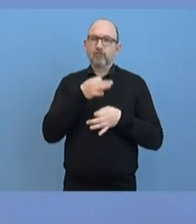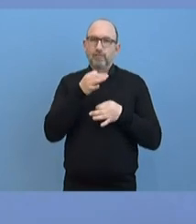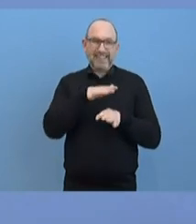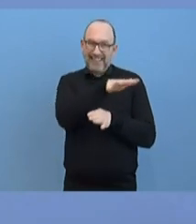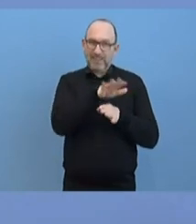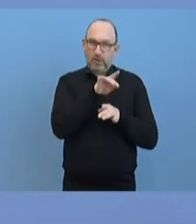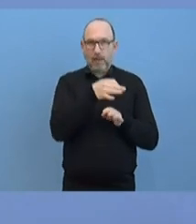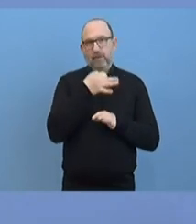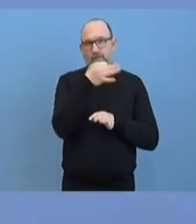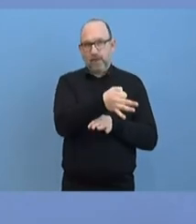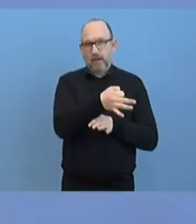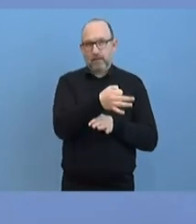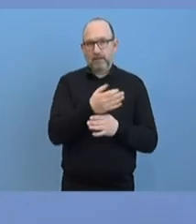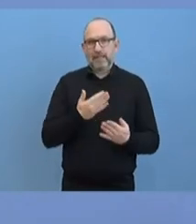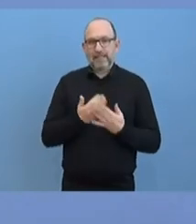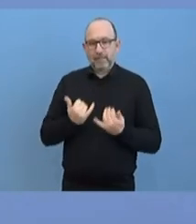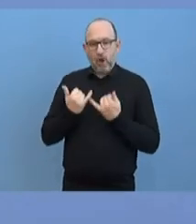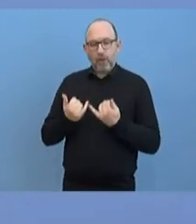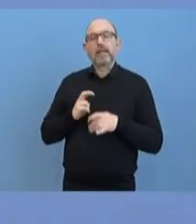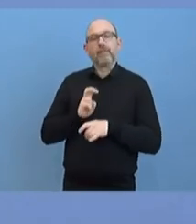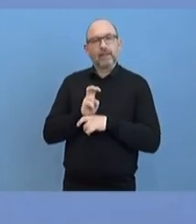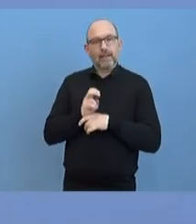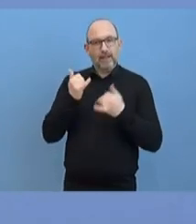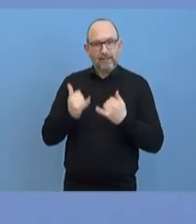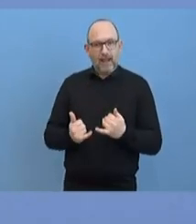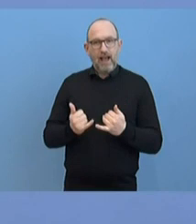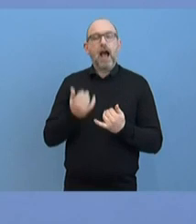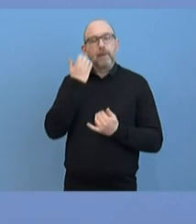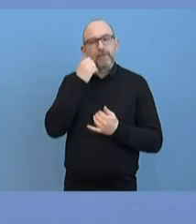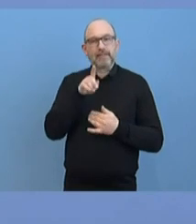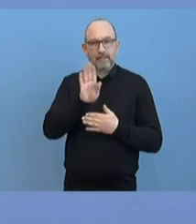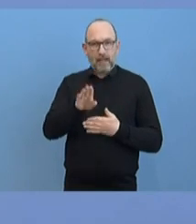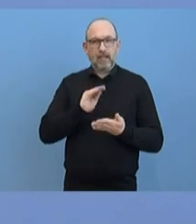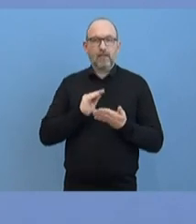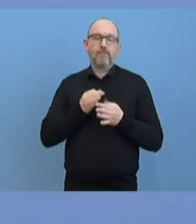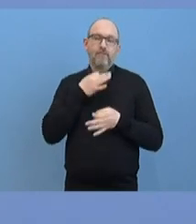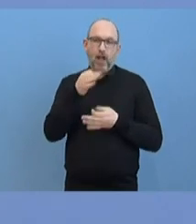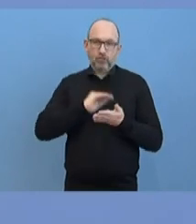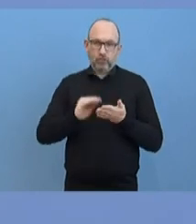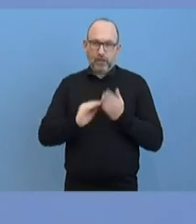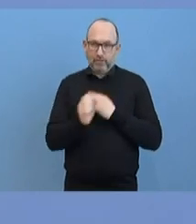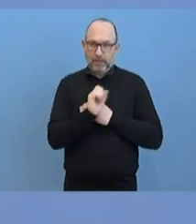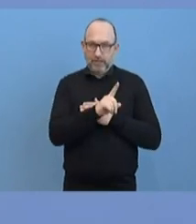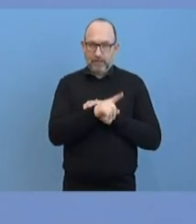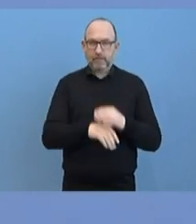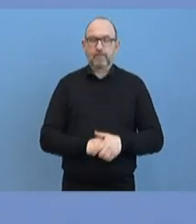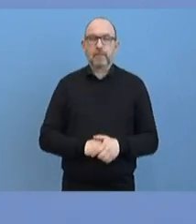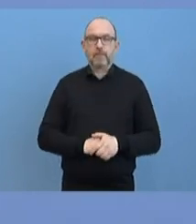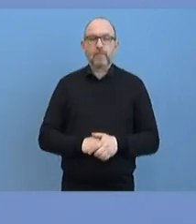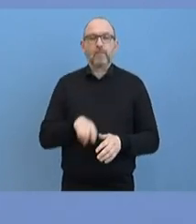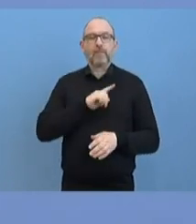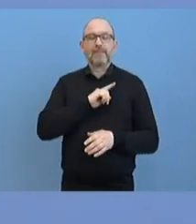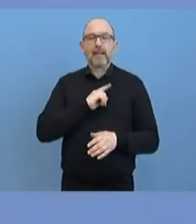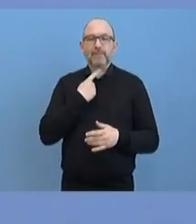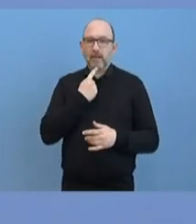ja heute, glaube ich, gar nicht vertreten, aber Sie können die Frage schriftlich dahin richten. Ich kann in diesem Zusammenhang nur über das